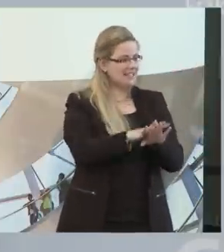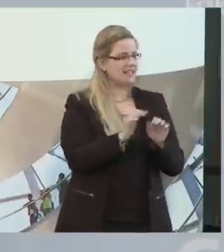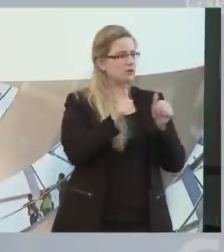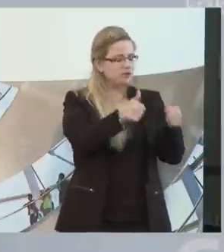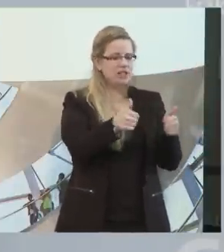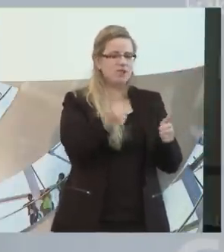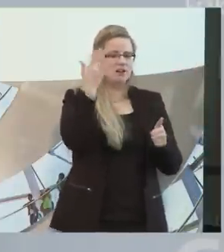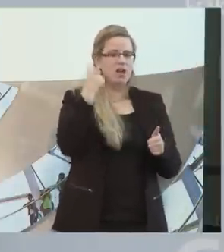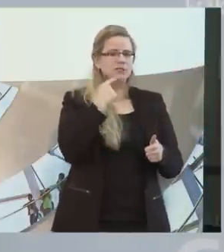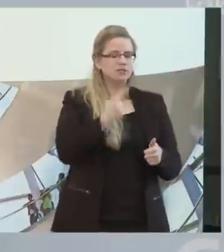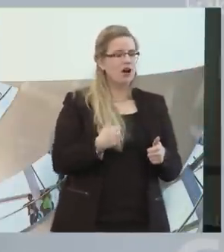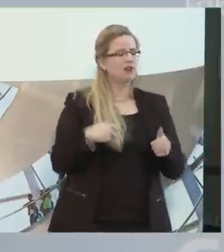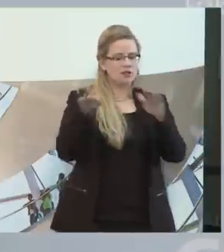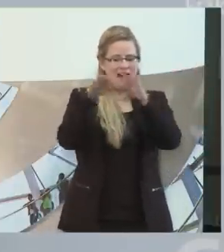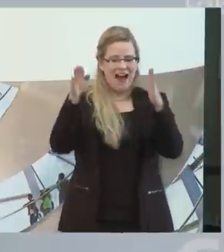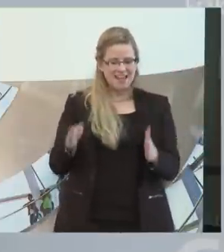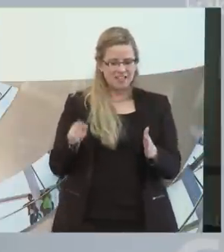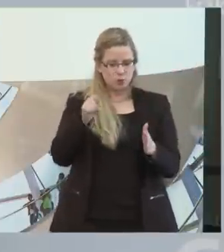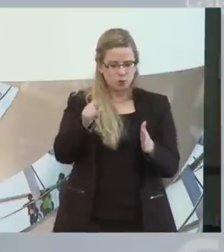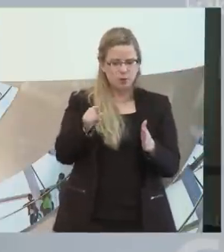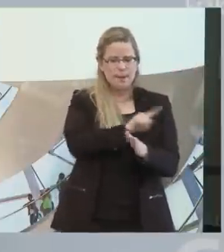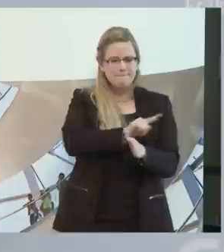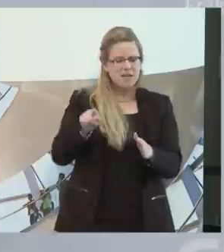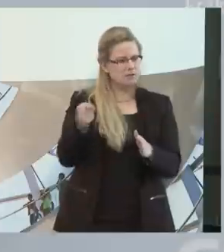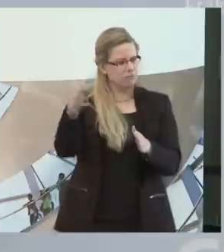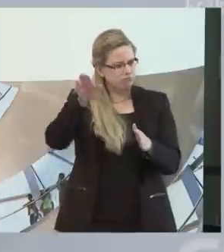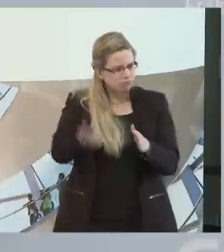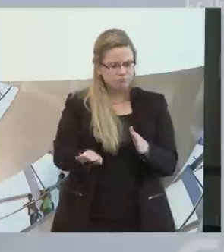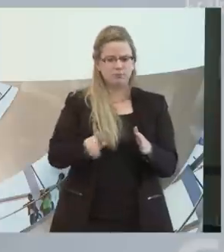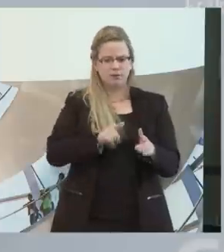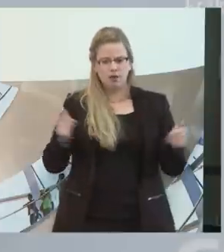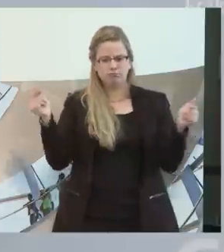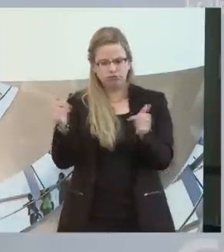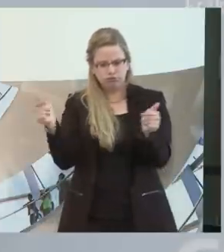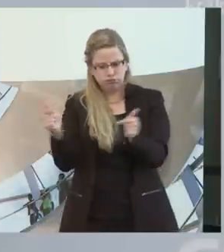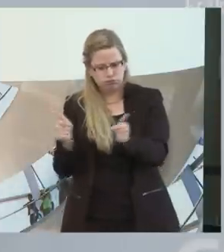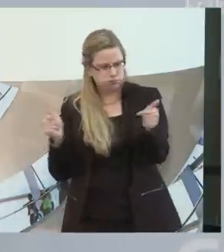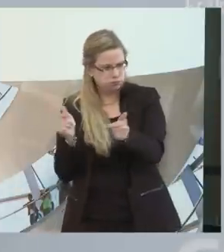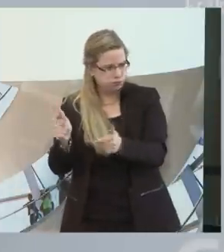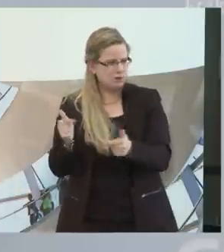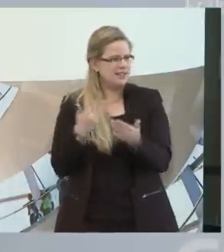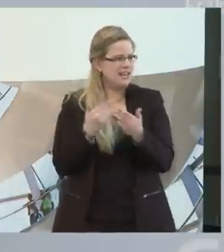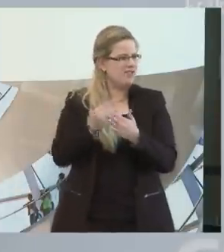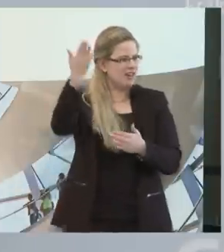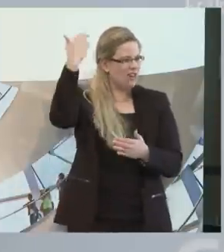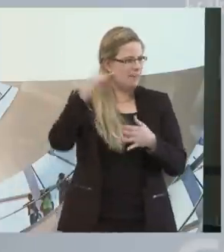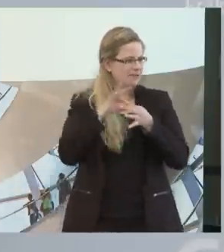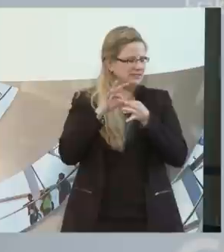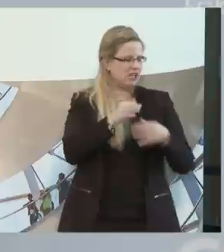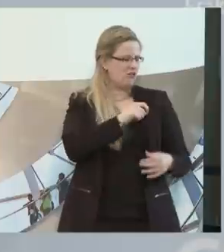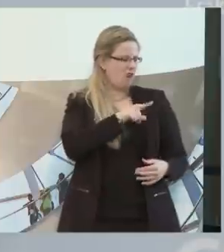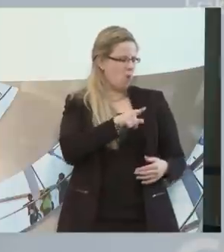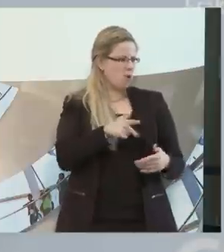Einrichtungen bis ans Lebensende für diese Menschen. Also hat sich die Vermögensfrage nicht gestellt. Im Übrigen gab es auch damals kaum Behinderte mit Vermögen.